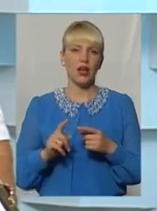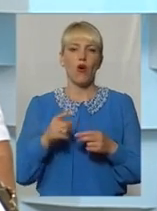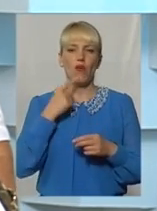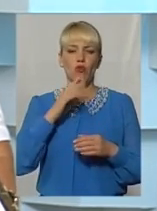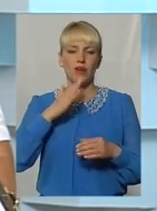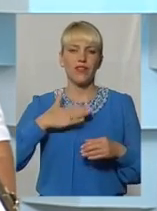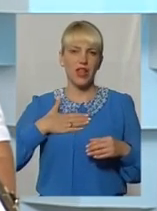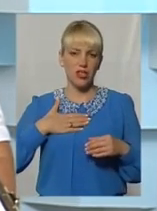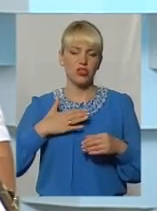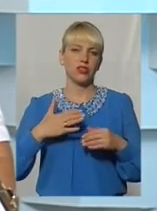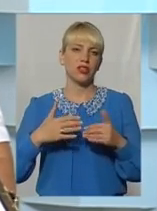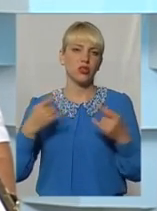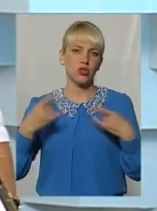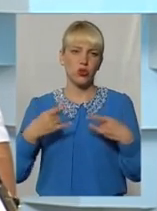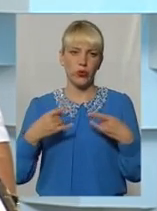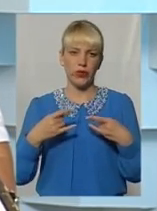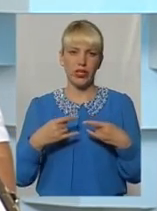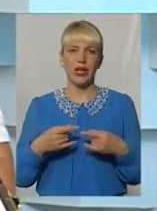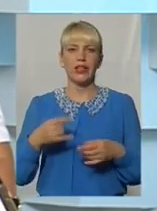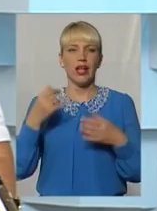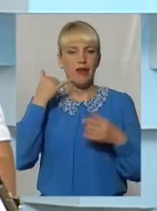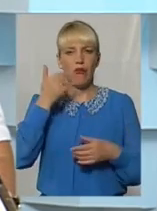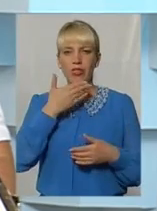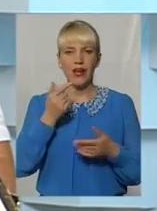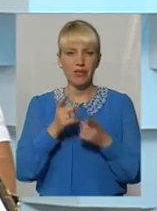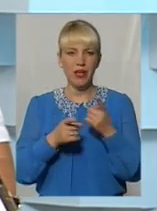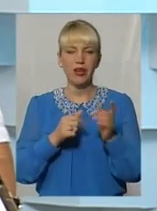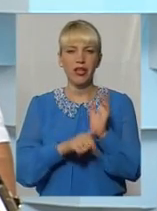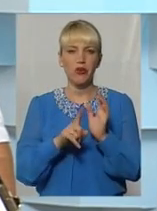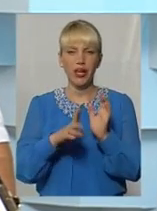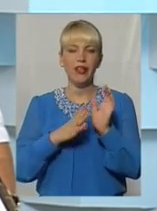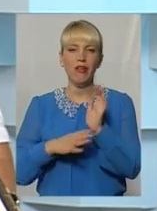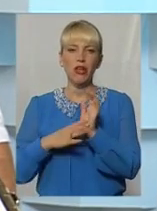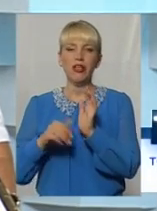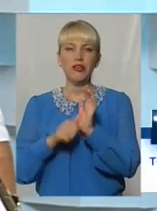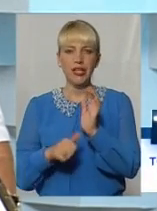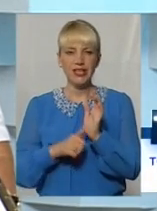глядачам працюємо для вас незмінно в прямому ефірі. Телефонний змінний 61 9060.